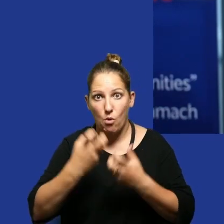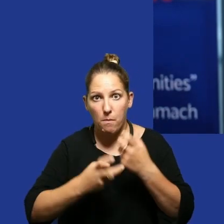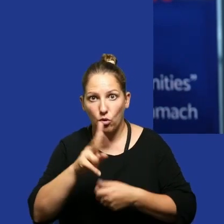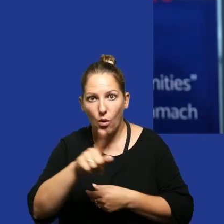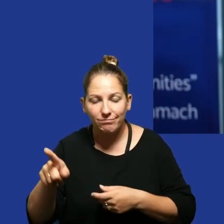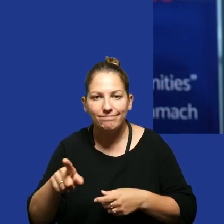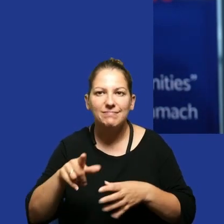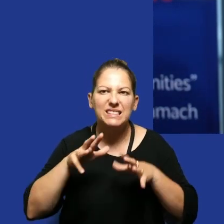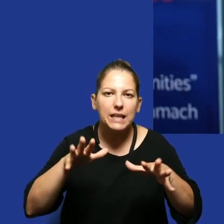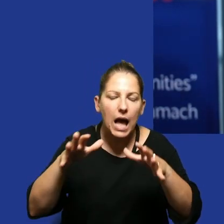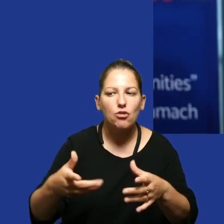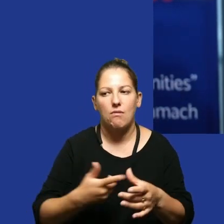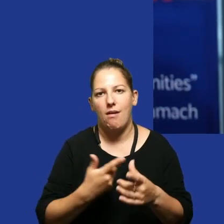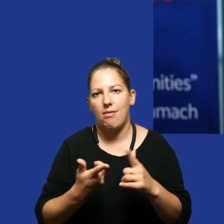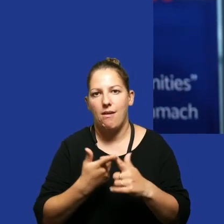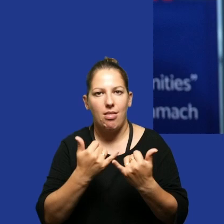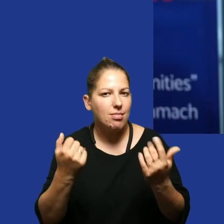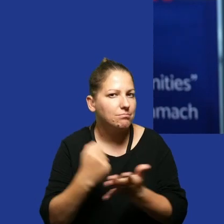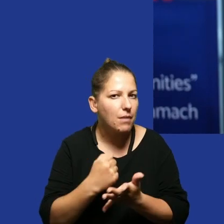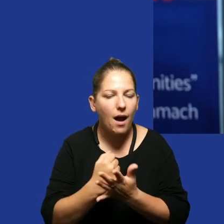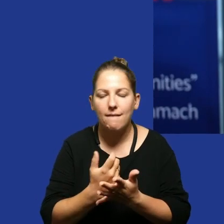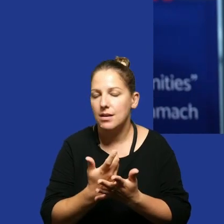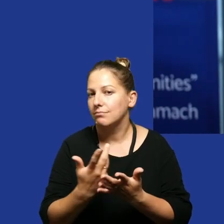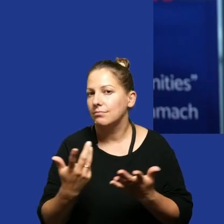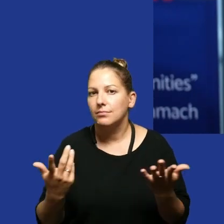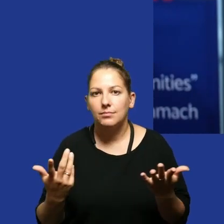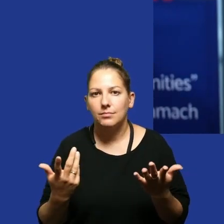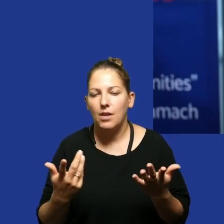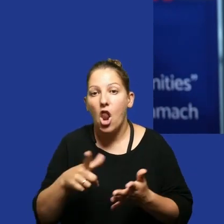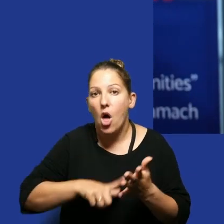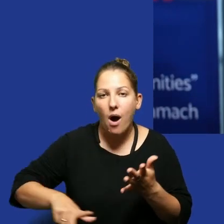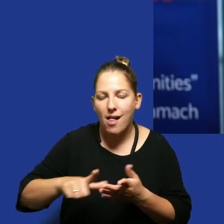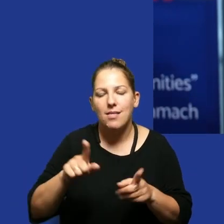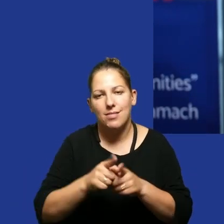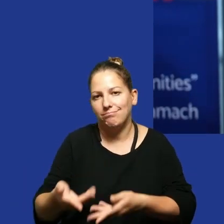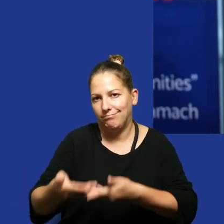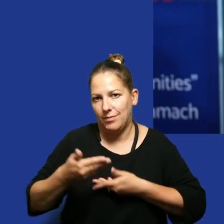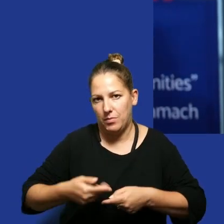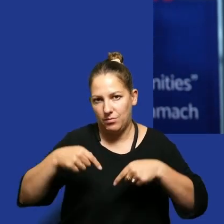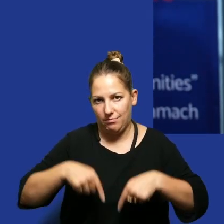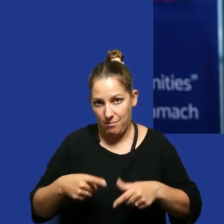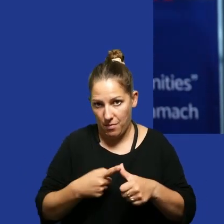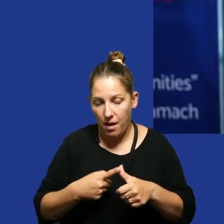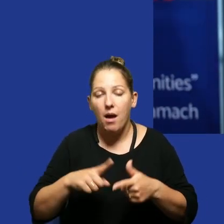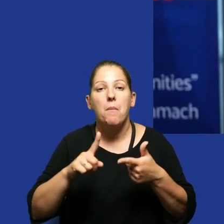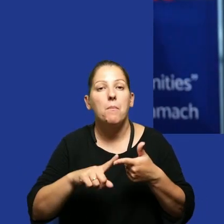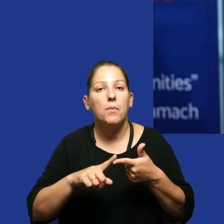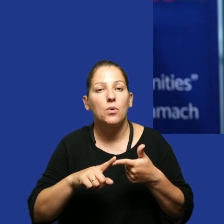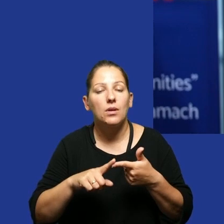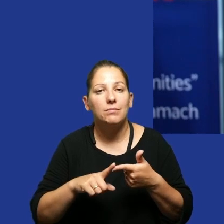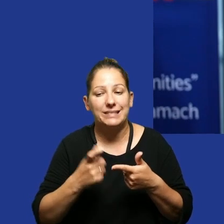ze slapem czy innymi sprawami lokalnie to też do nas zapraszamy to po pierwsze po drugie